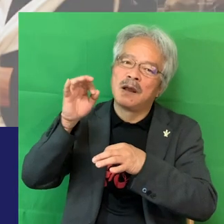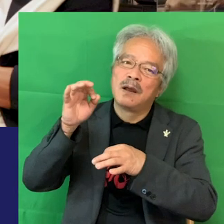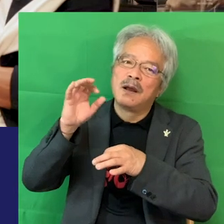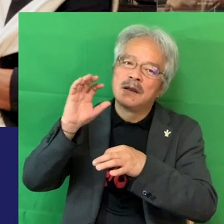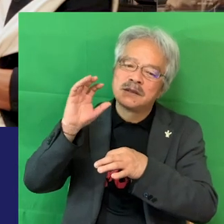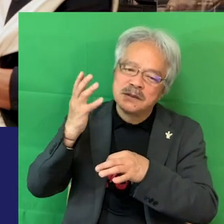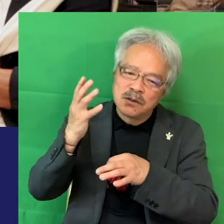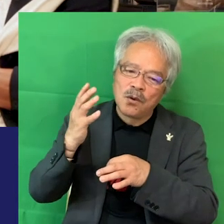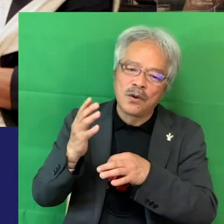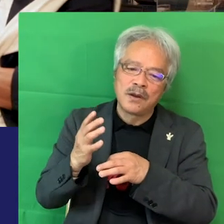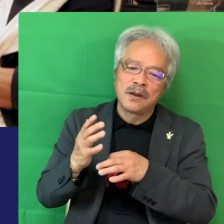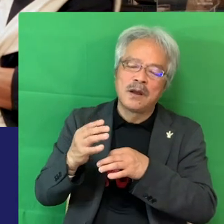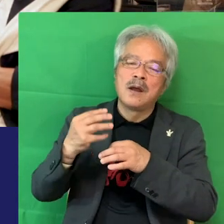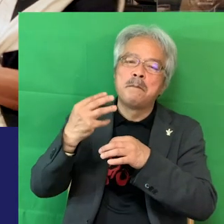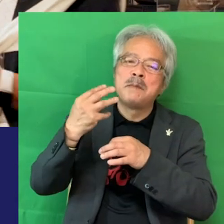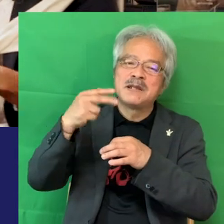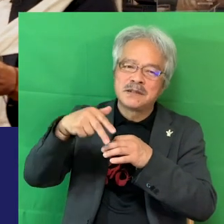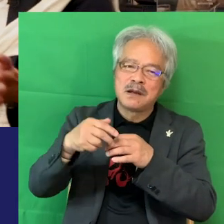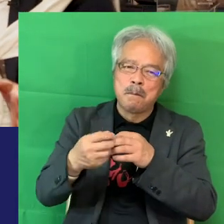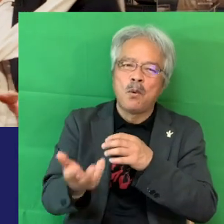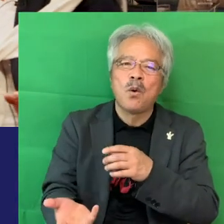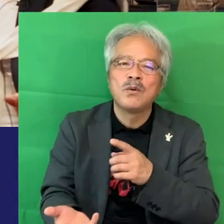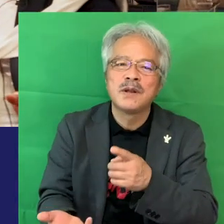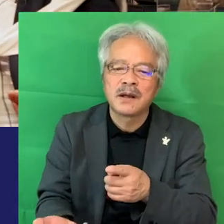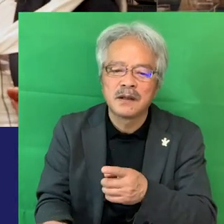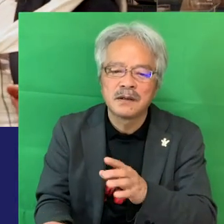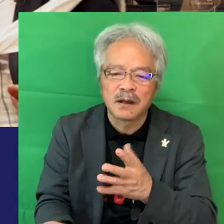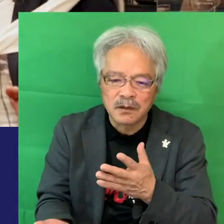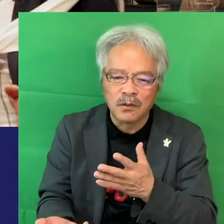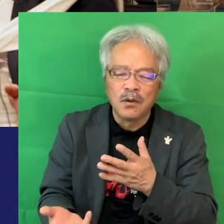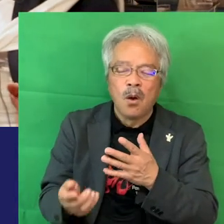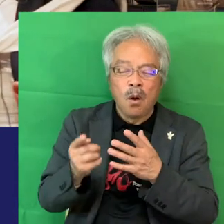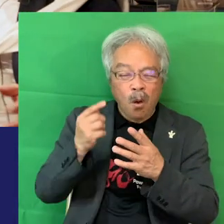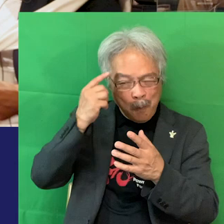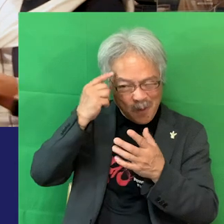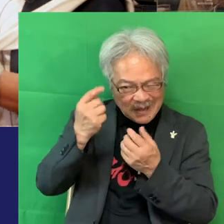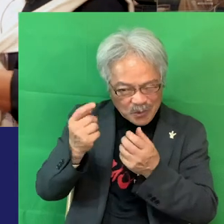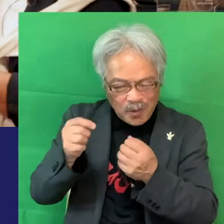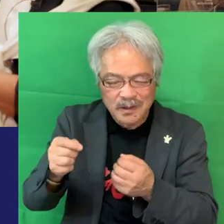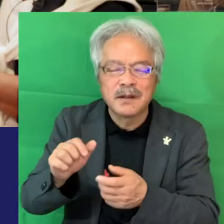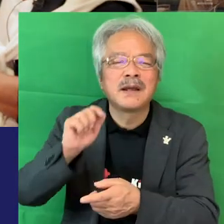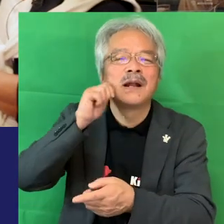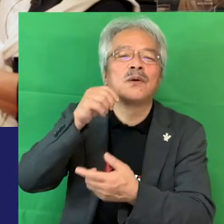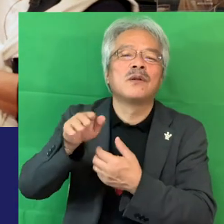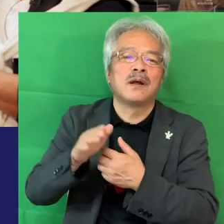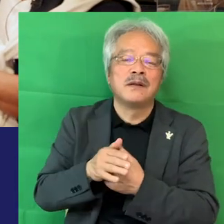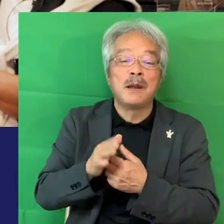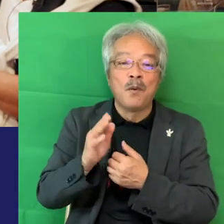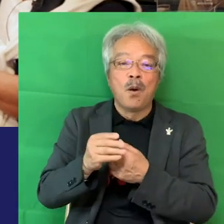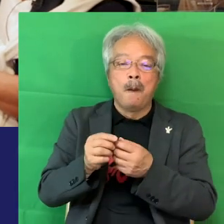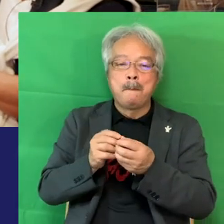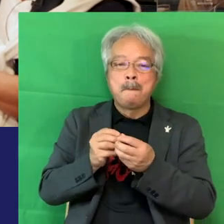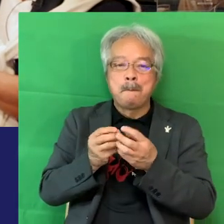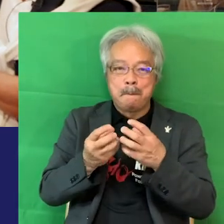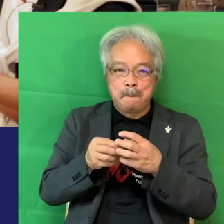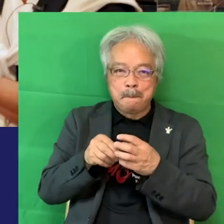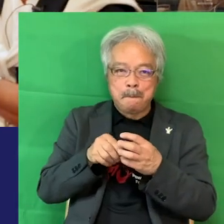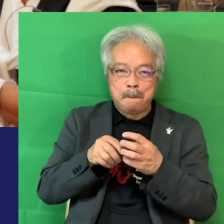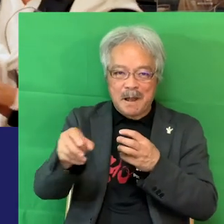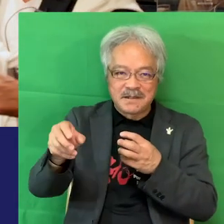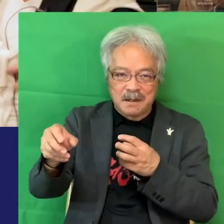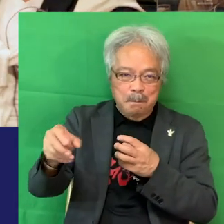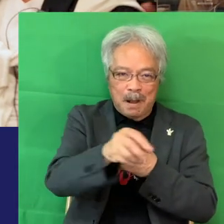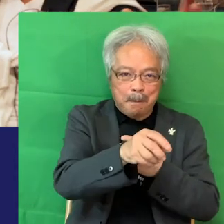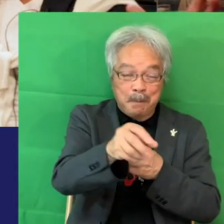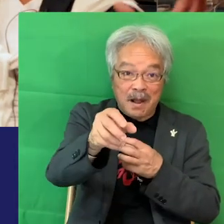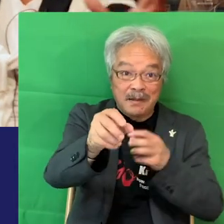ミスが生まれるんだけどどうしても思ったところに蹴れないんだと思そうなんですねだけどパスが繋がってゴールした